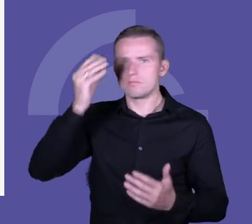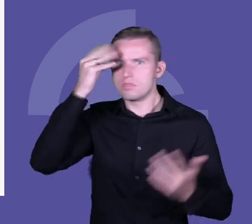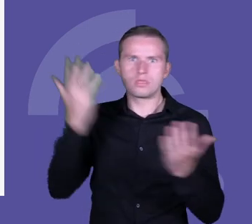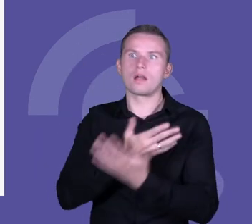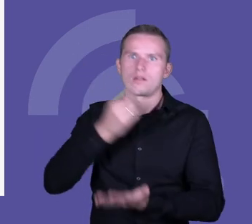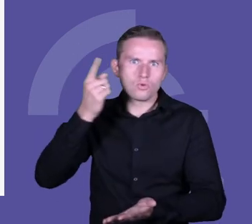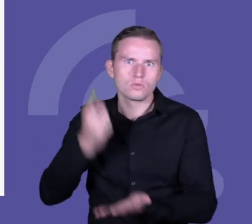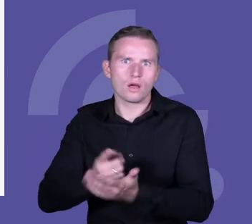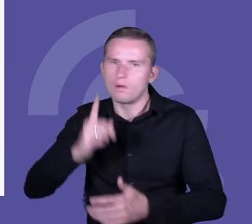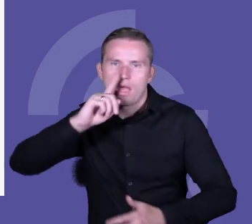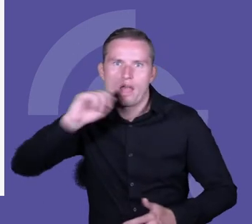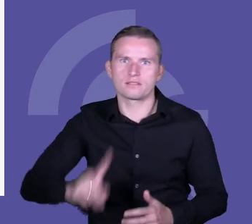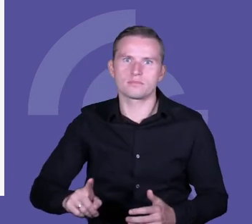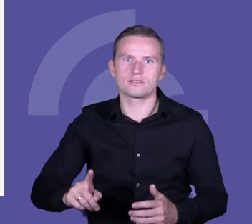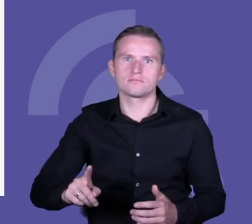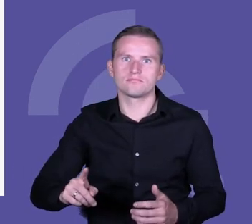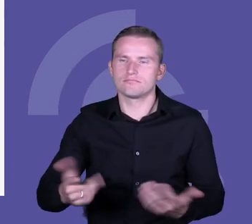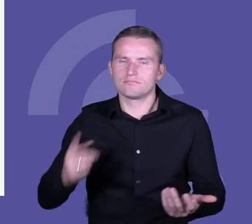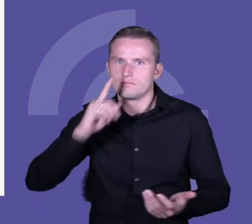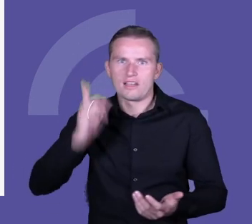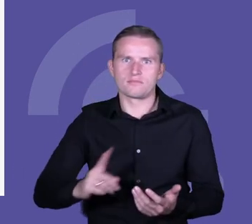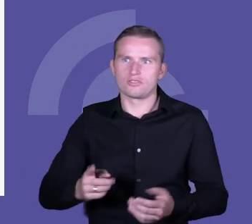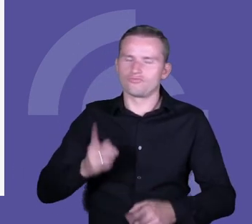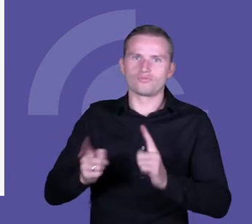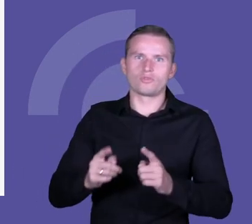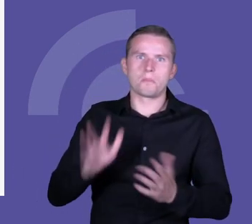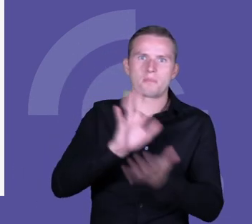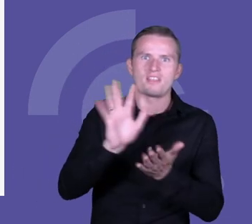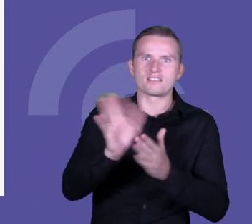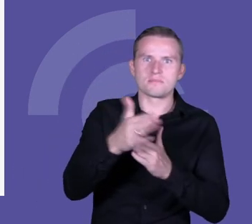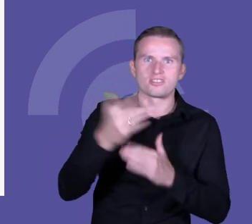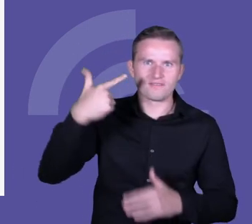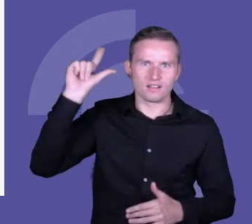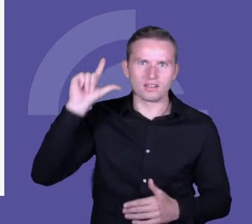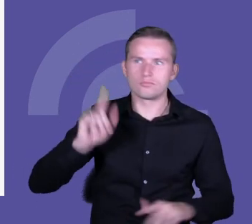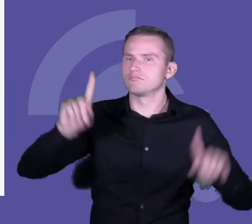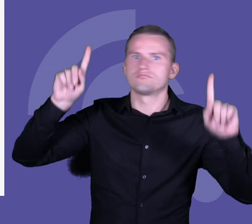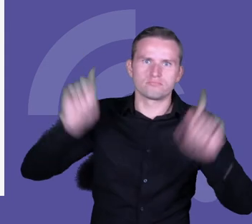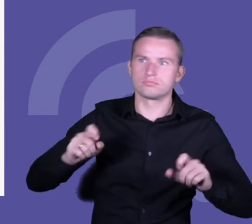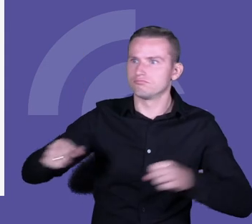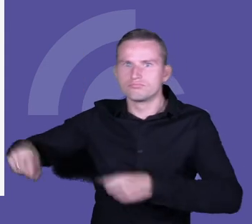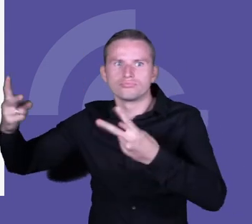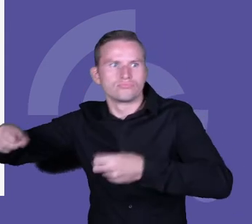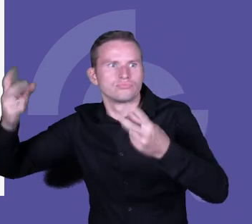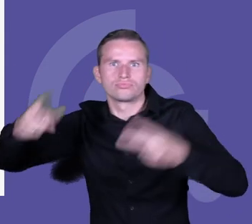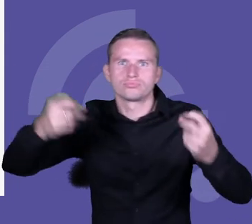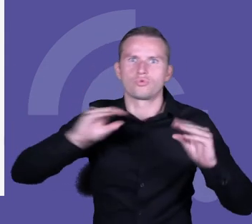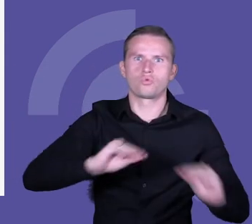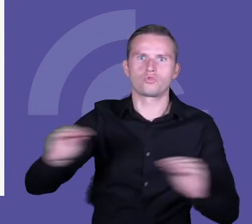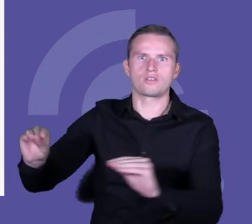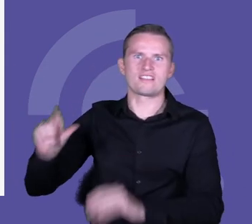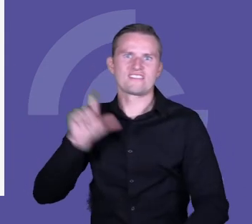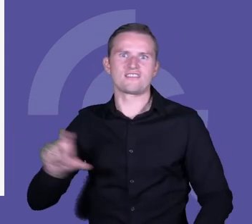ekspresowej, nie? Z dnia na dzień, prawda? Tam 15 marca, dwa lata temu, nie? Nagle, prawda, to się stało. I co, jakiś cud